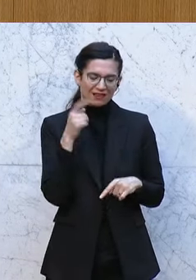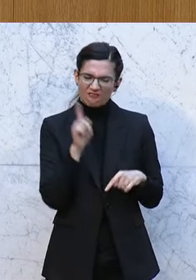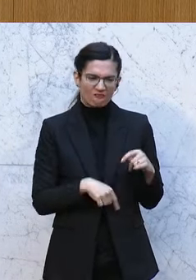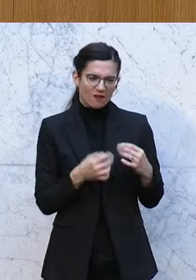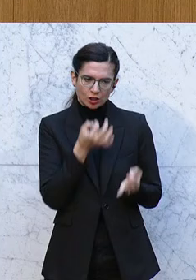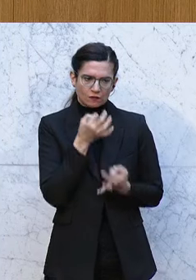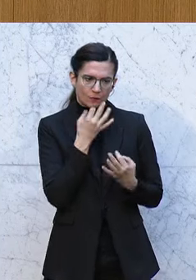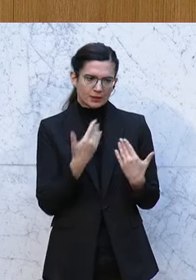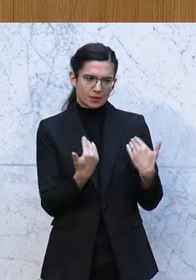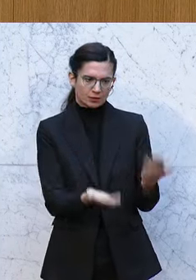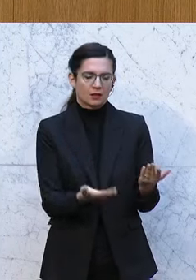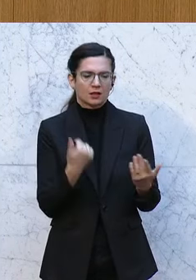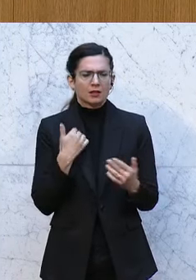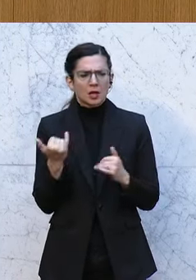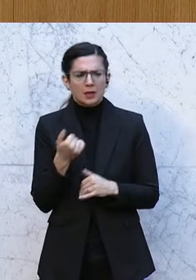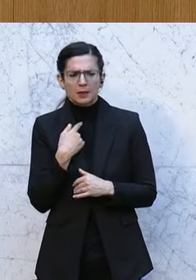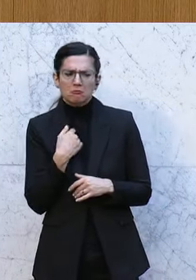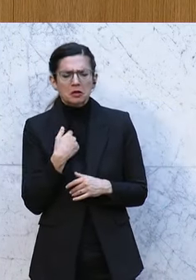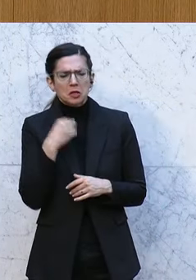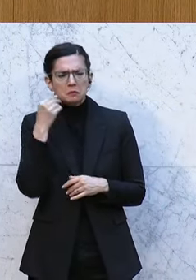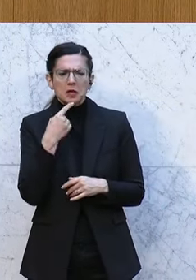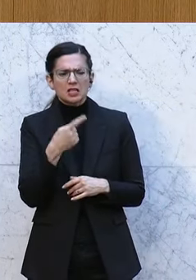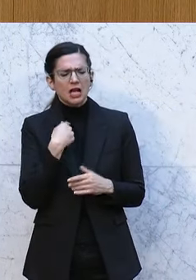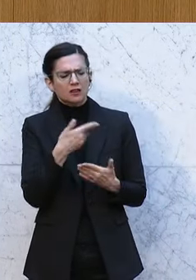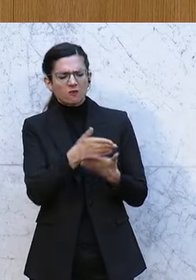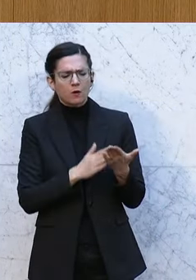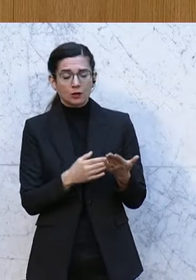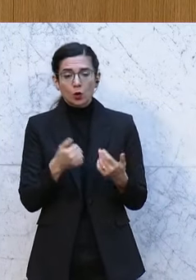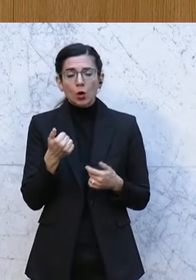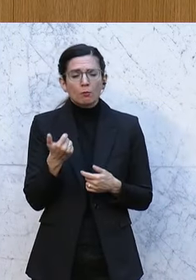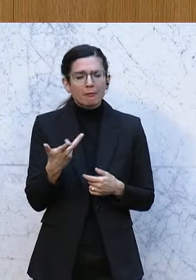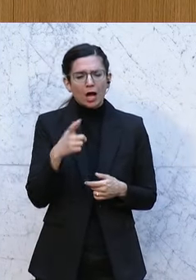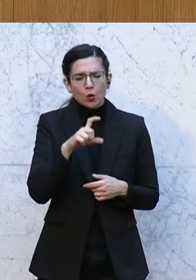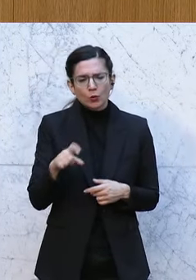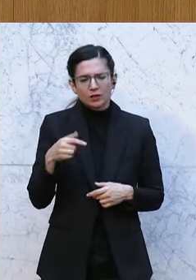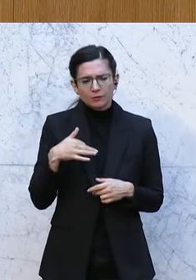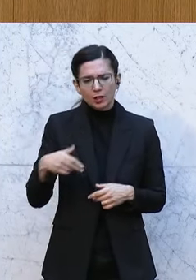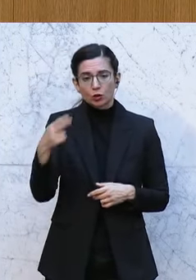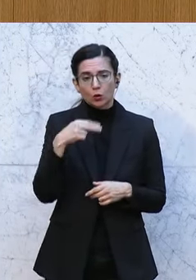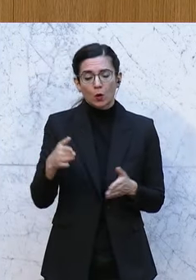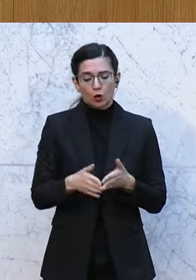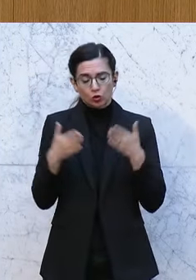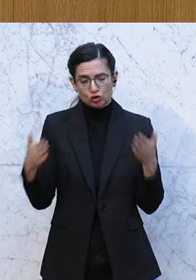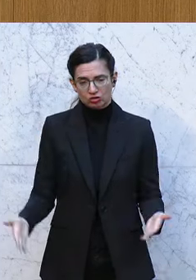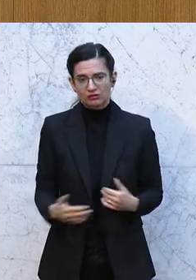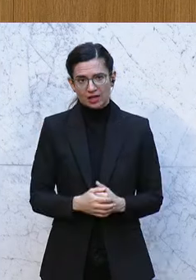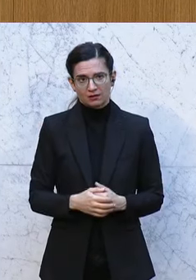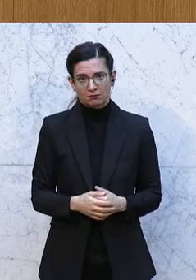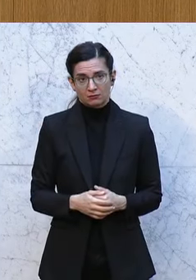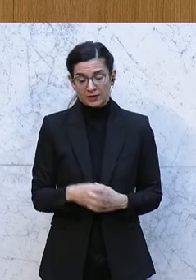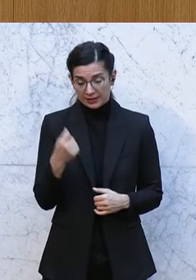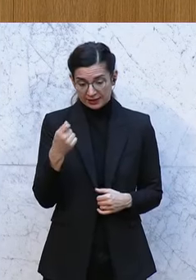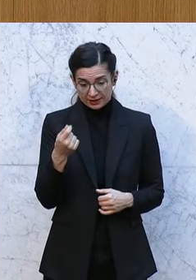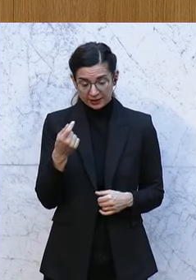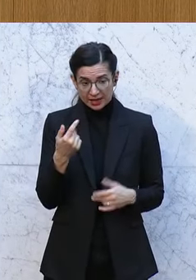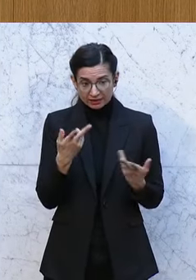nämlich so getan, als ob sie die einhalten würden, was sie nicht getan haben. Hunderte Millionen Euro Schaden. Und ist irgendein Geld